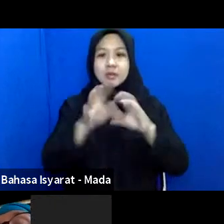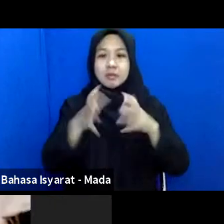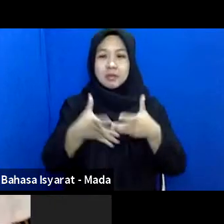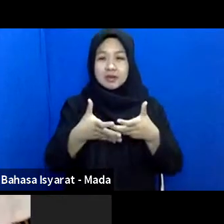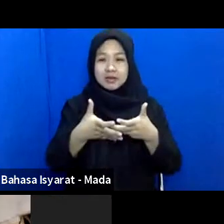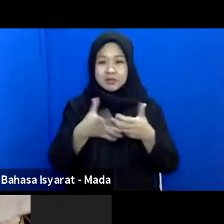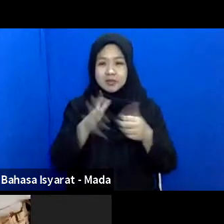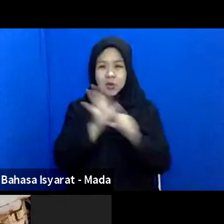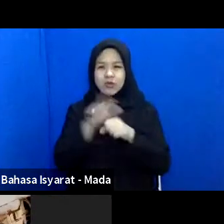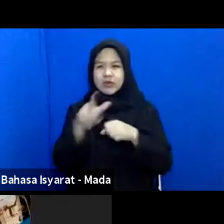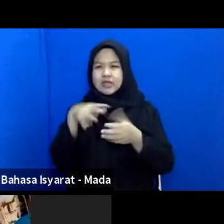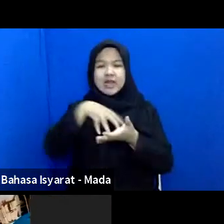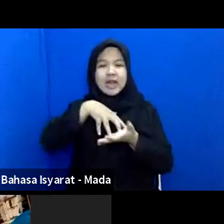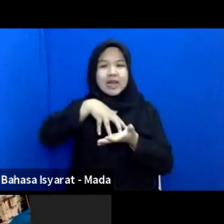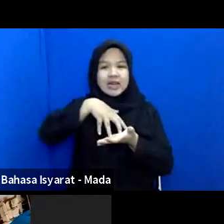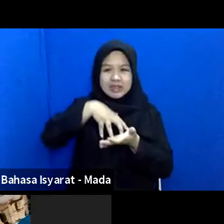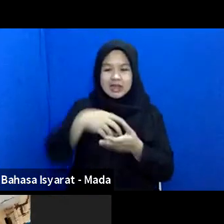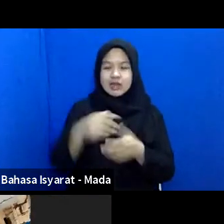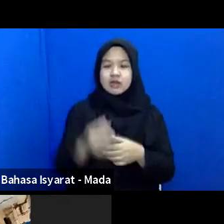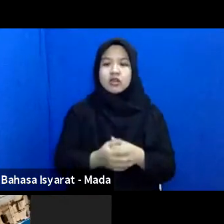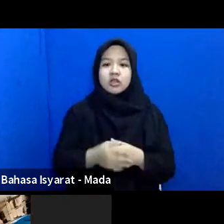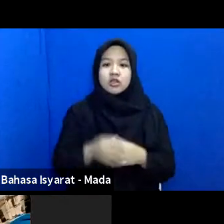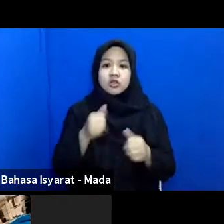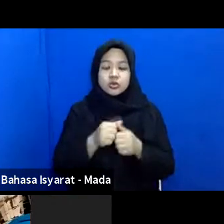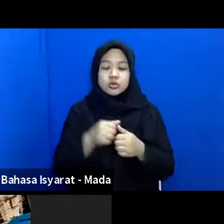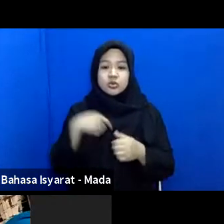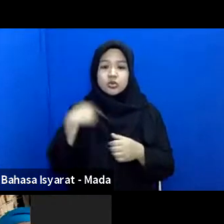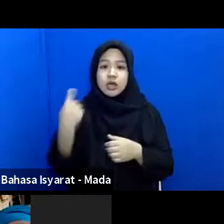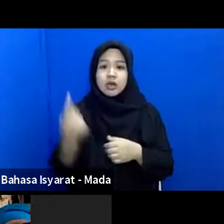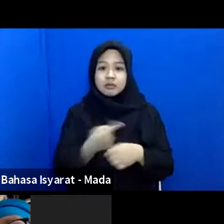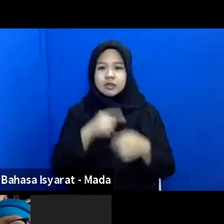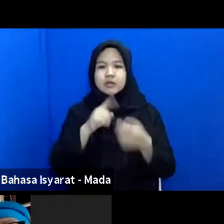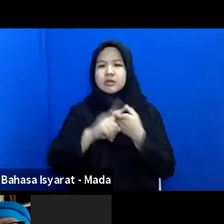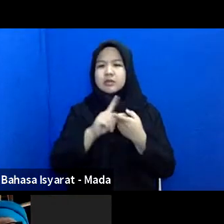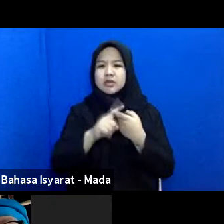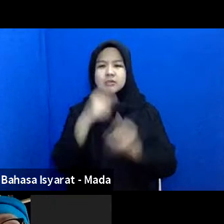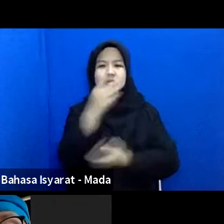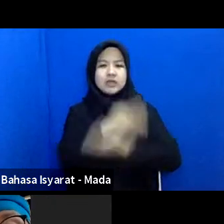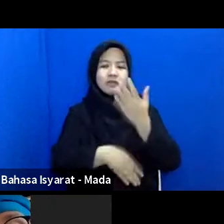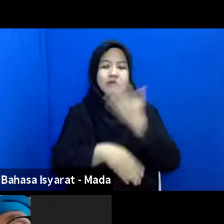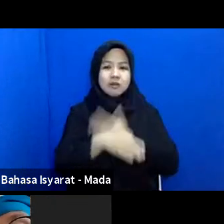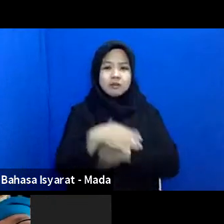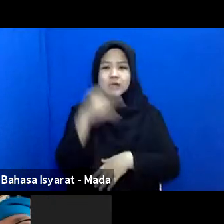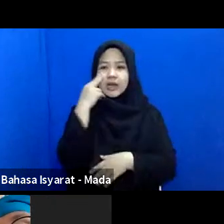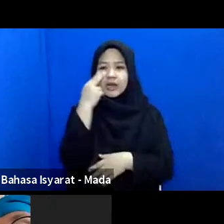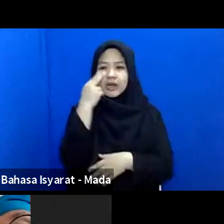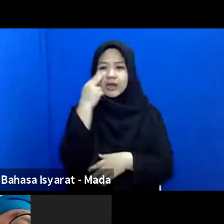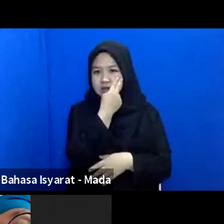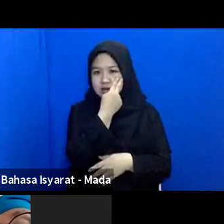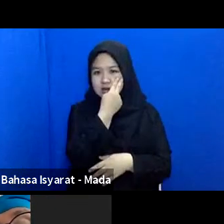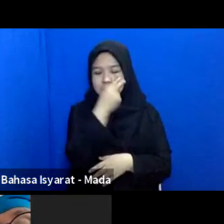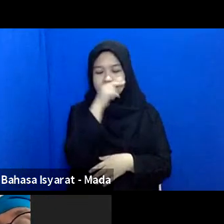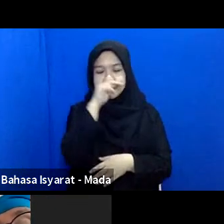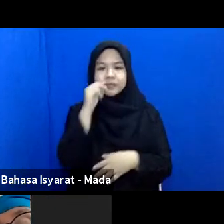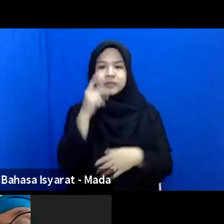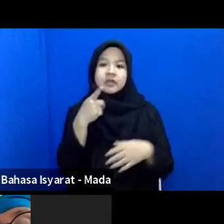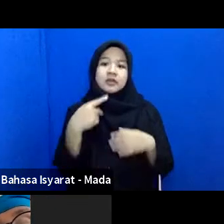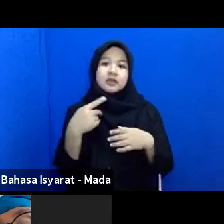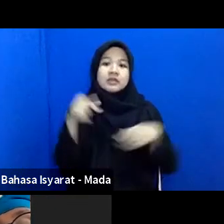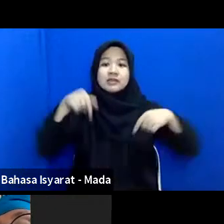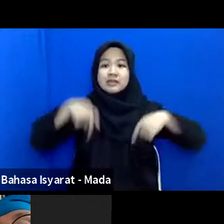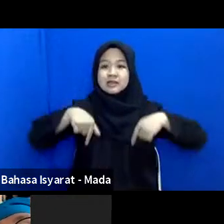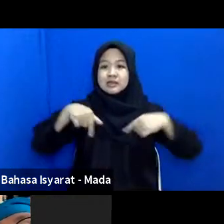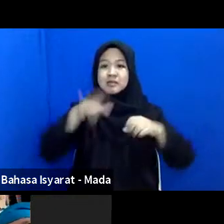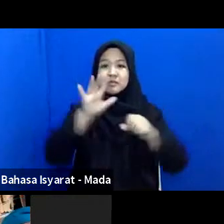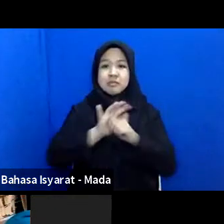rentan begitu kemudian bagi kami teman-teman defable yang netra efek dari adanya